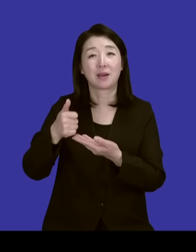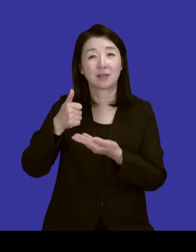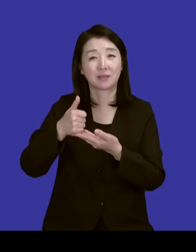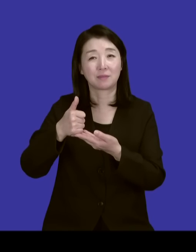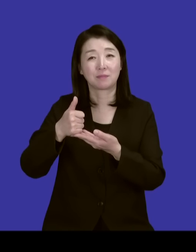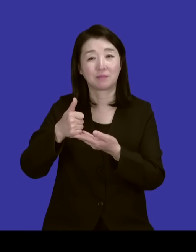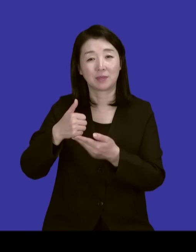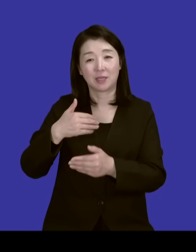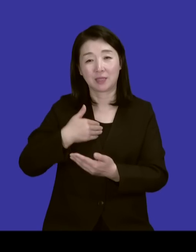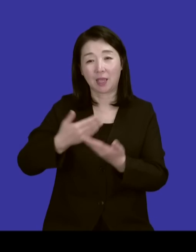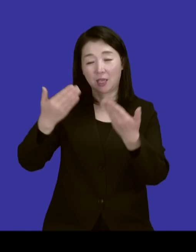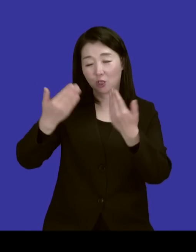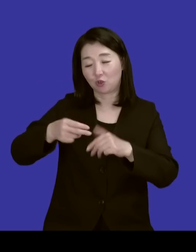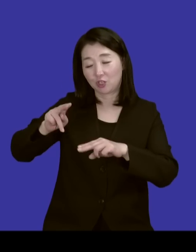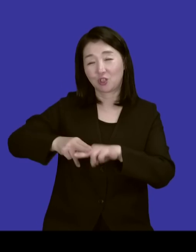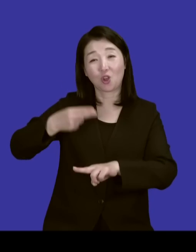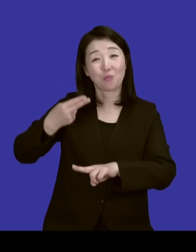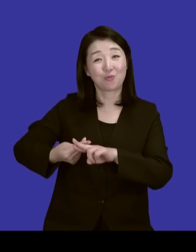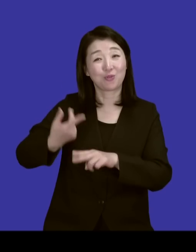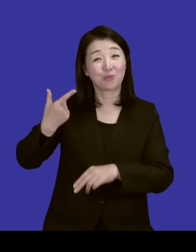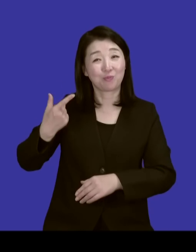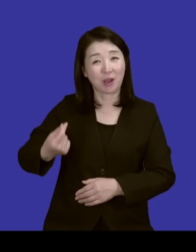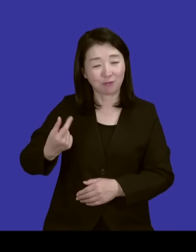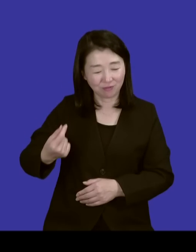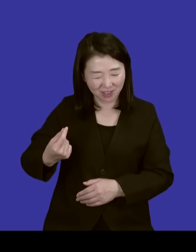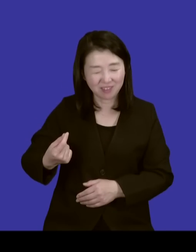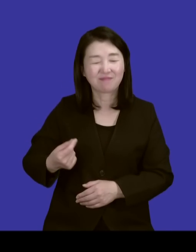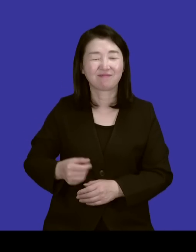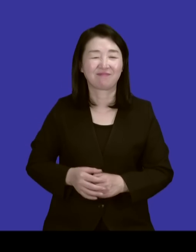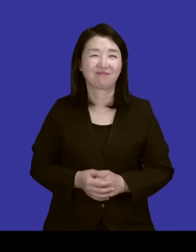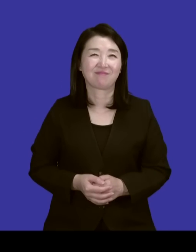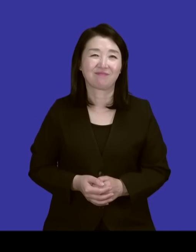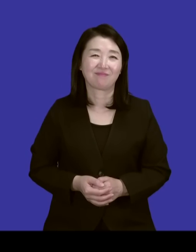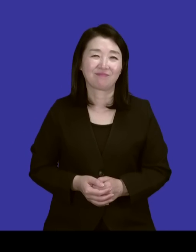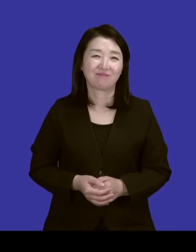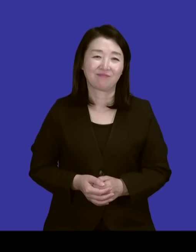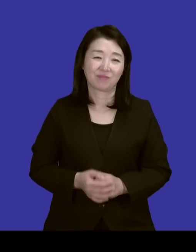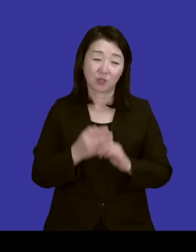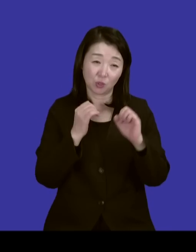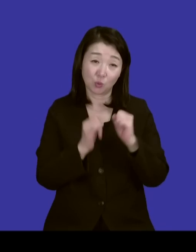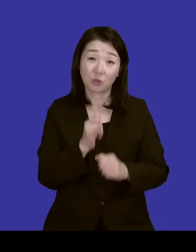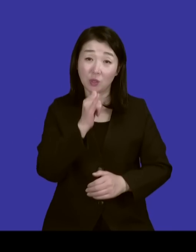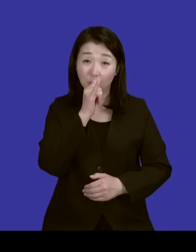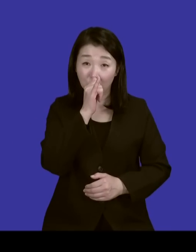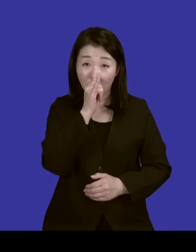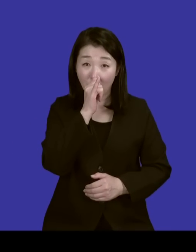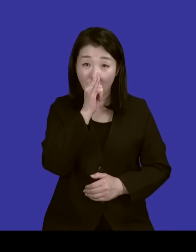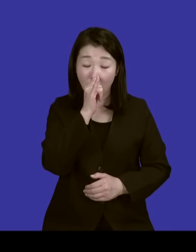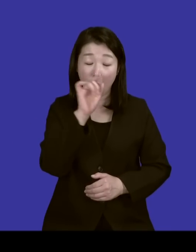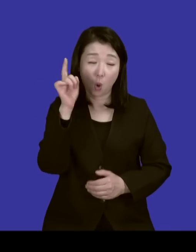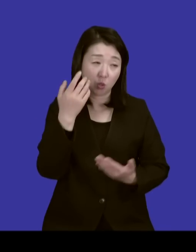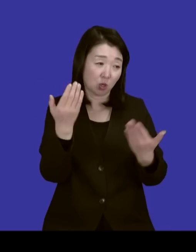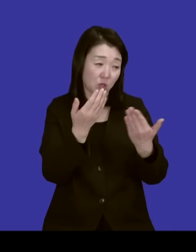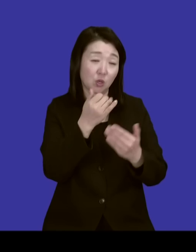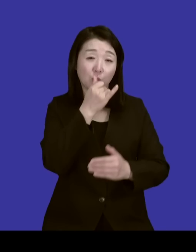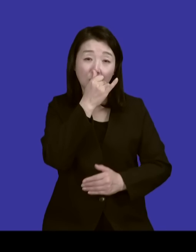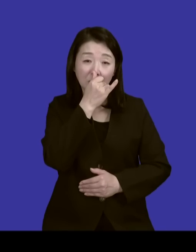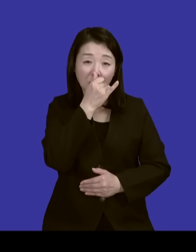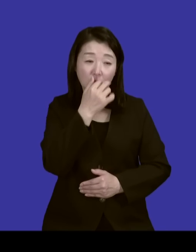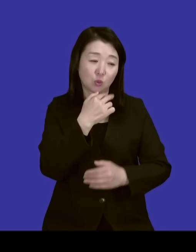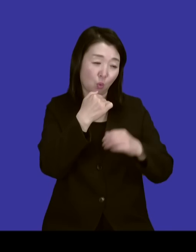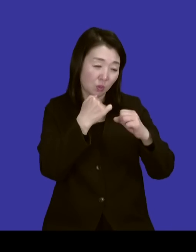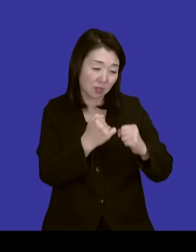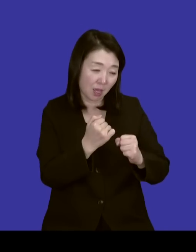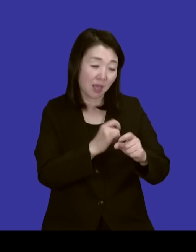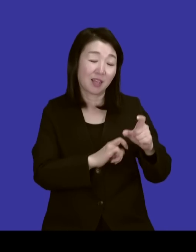나에게 주신 선물이구나. 성령이. 그래서 존재도 있지만 어떤 일도 있지만 존재가